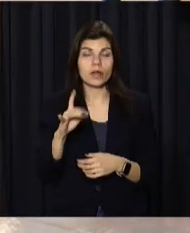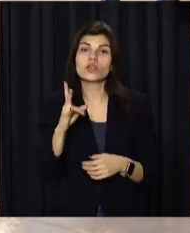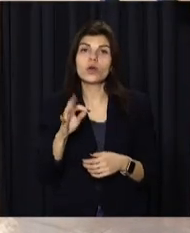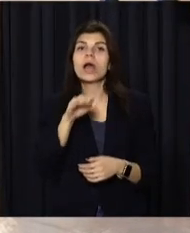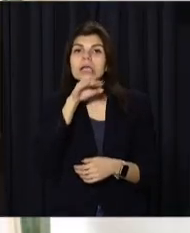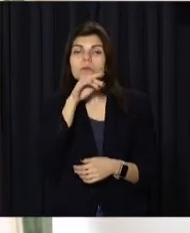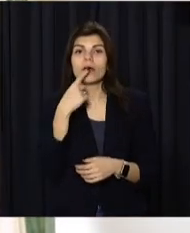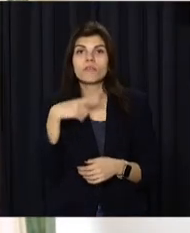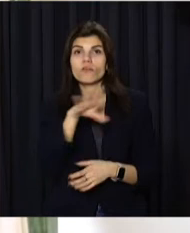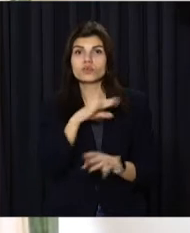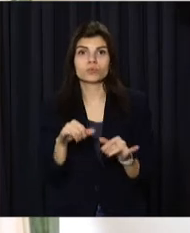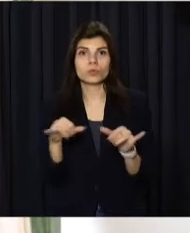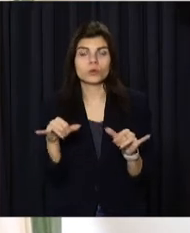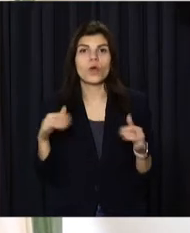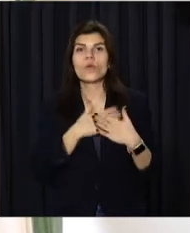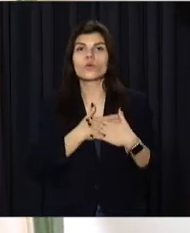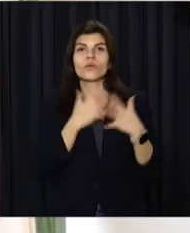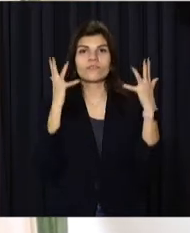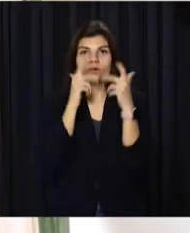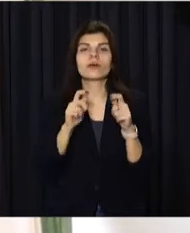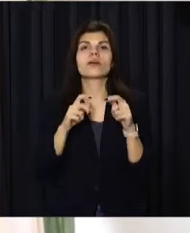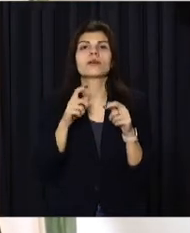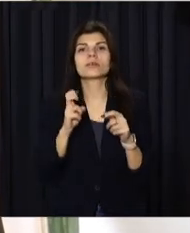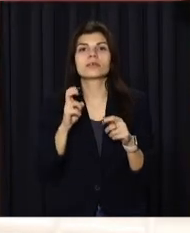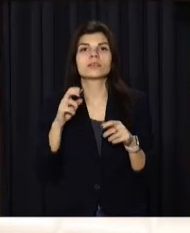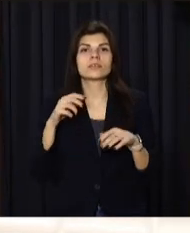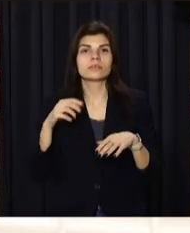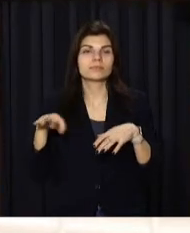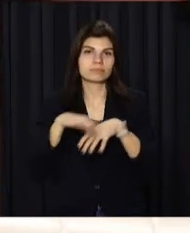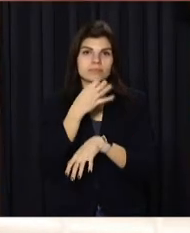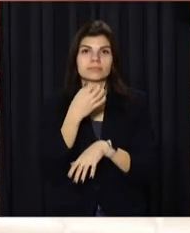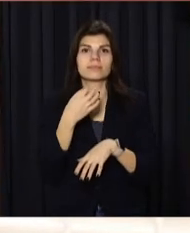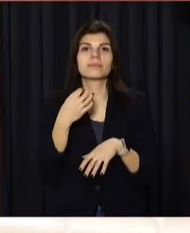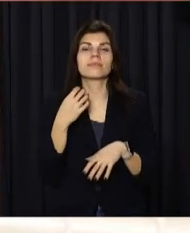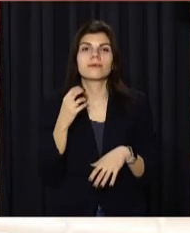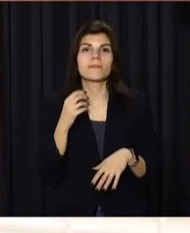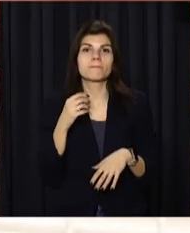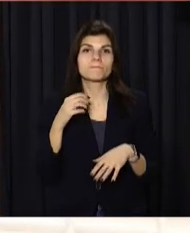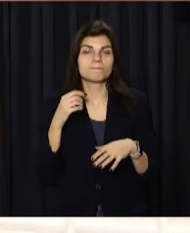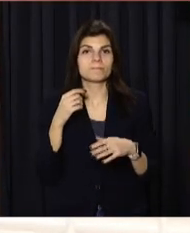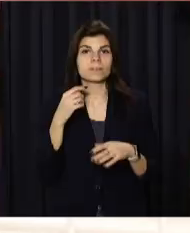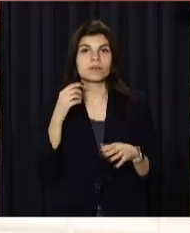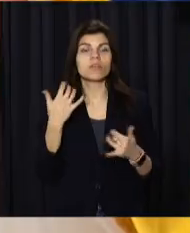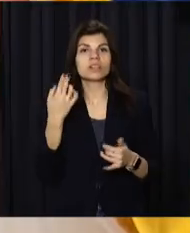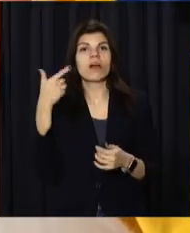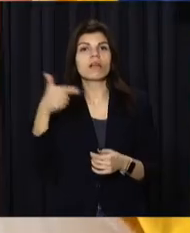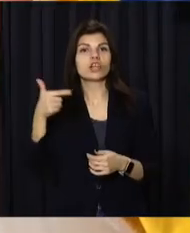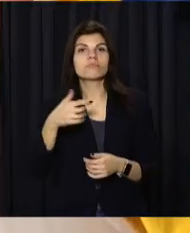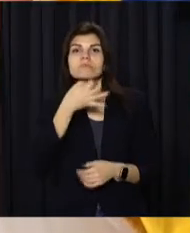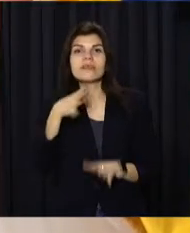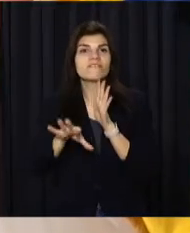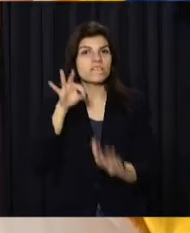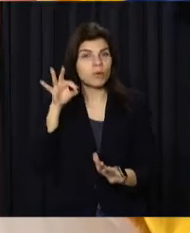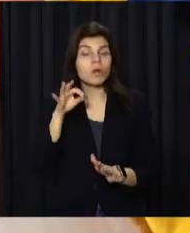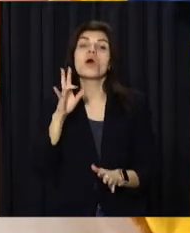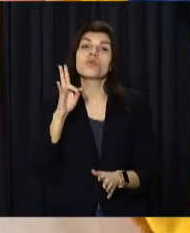кажуть експерти, все більше закоханих віддають перевагу цивільному шлюбу і все рідше узаконюють любов. Але чимало й тих,